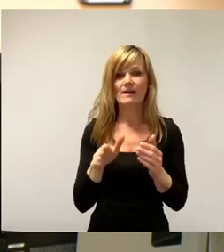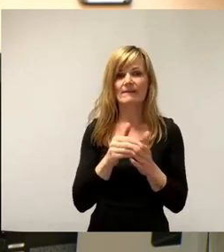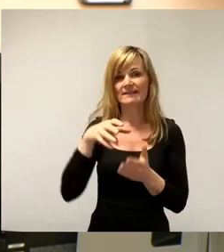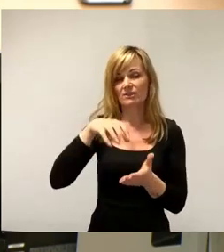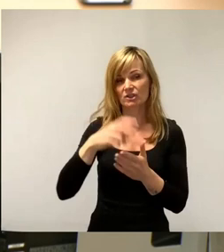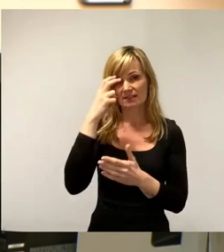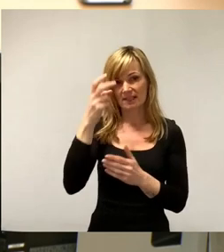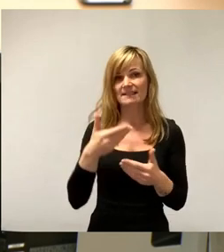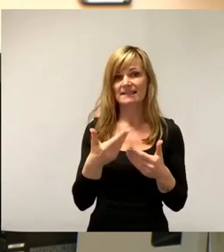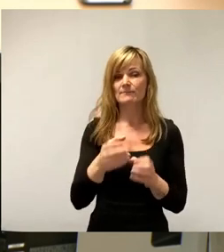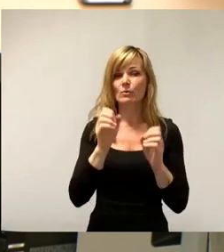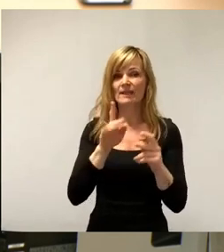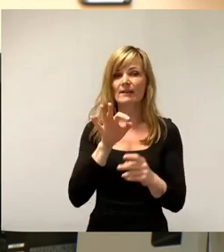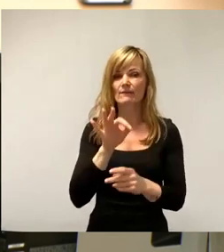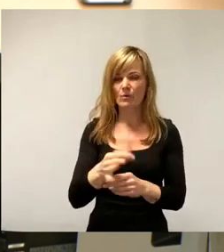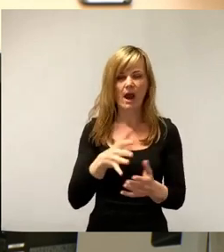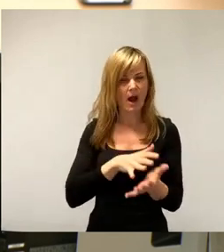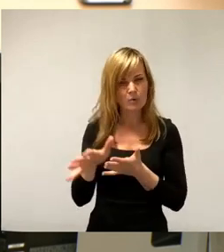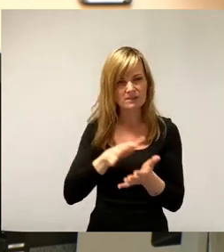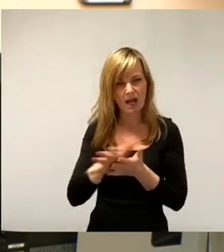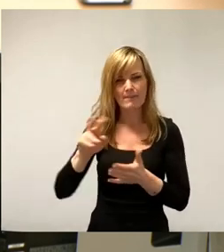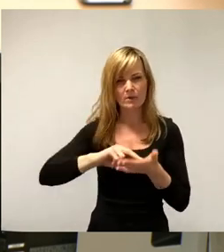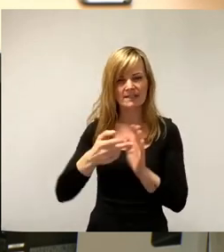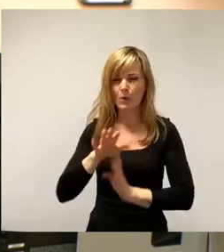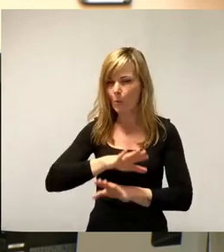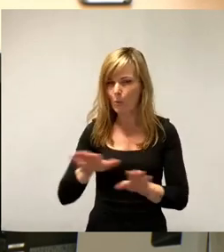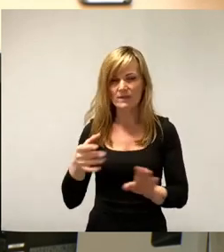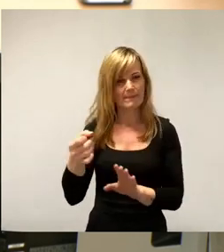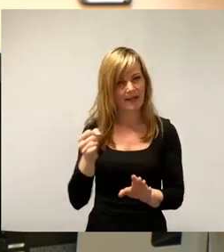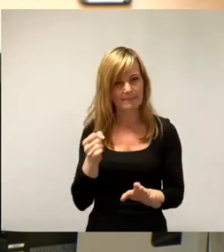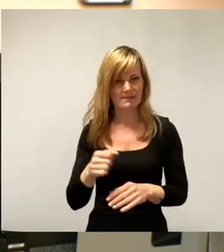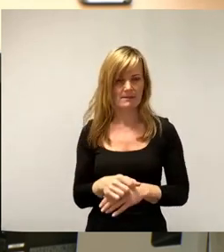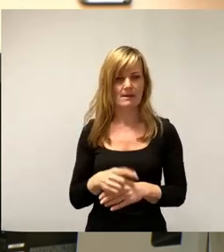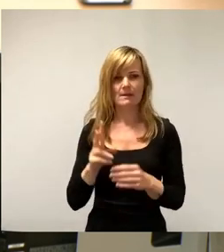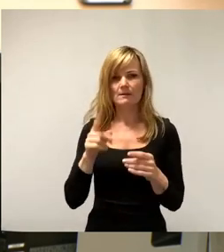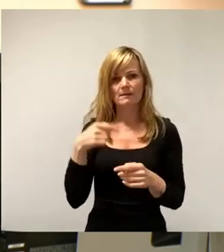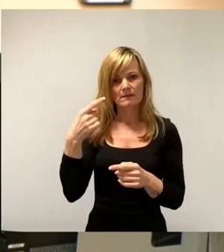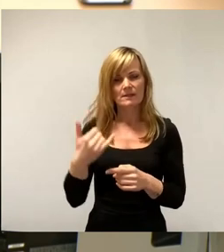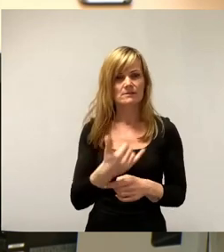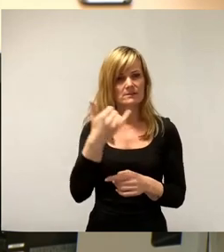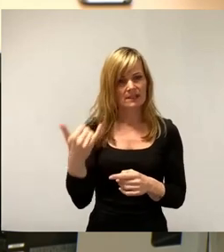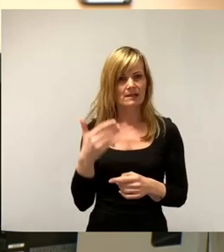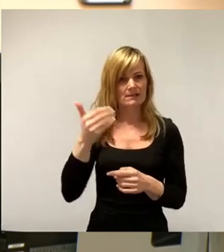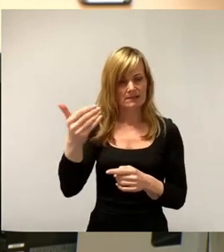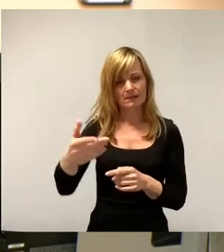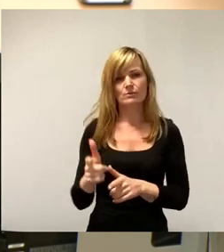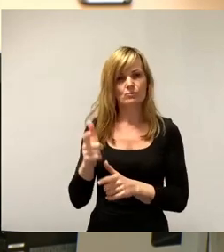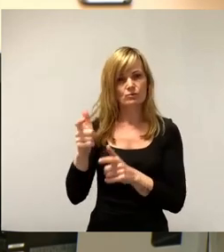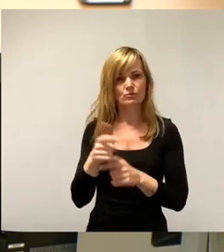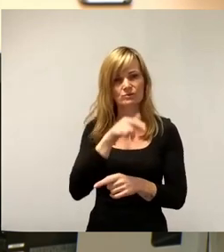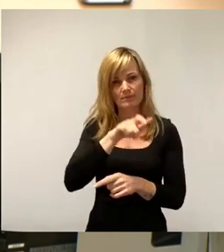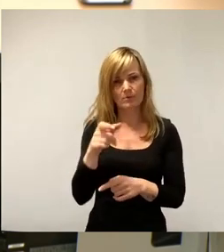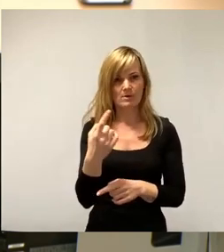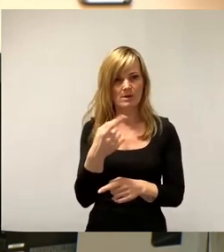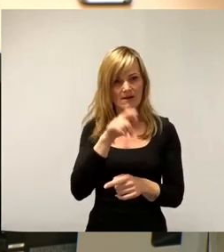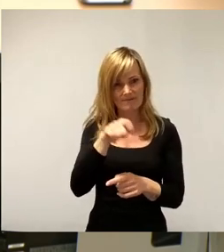eine ungebremste Ausgabenpolitik. Da nicht vorgesehen ist, den Zuschuss jedes Jahr durch die vom Bürger gewählten Stadtratsmitglieder absegnen